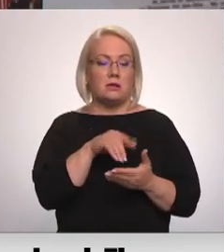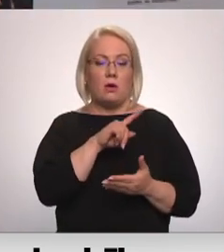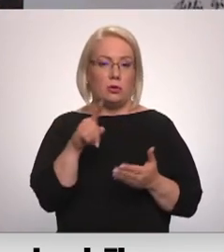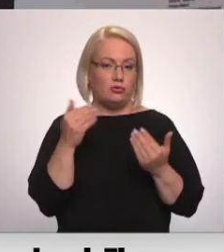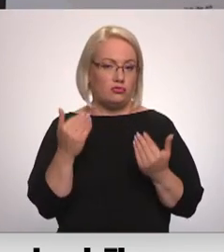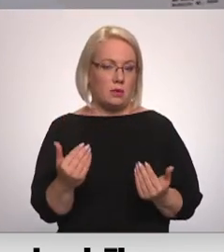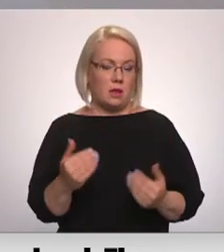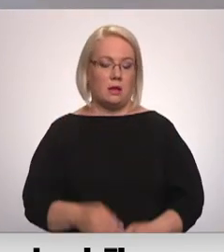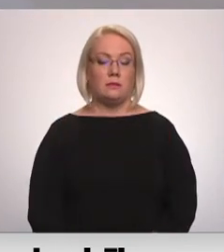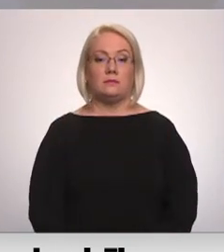Kukķi, Latvijas televīzija.